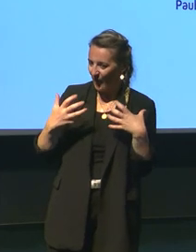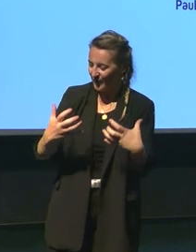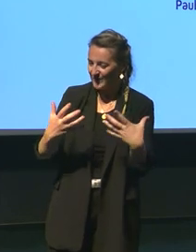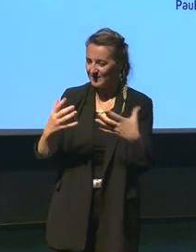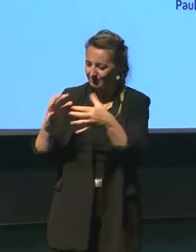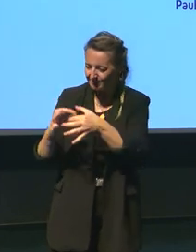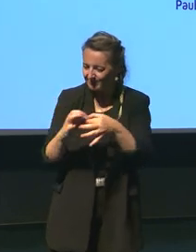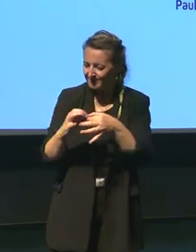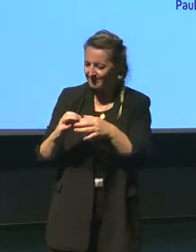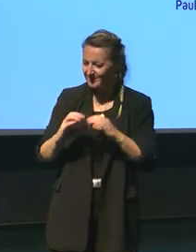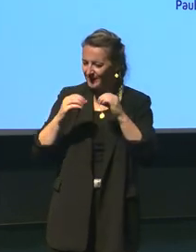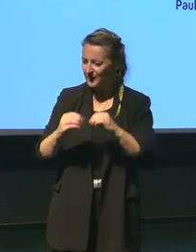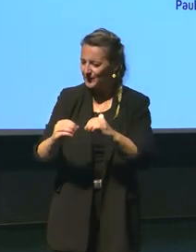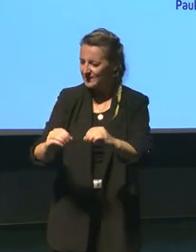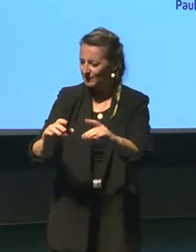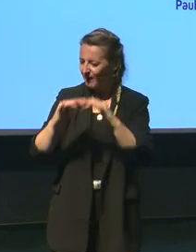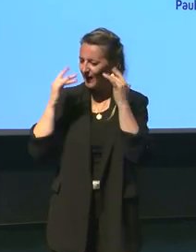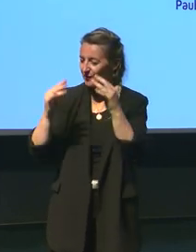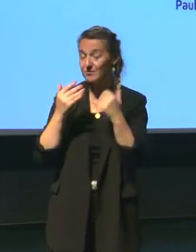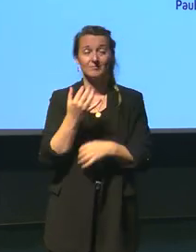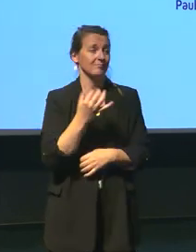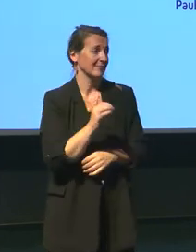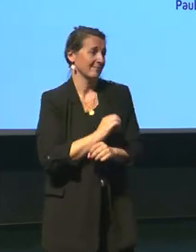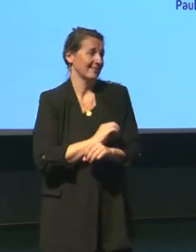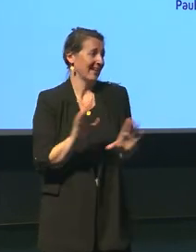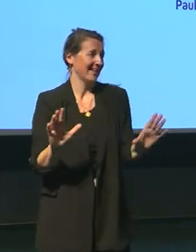l'océan je veux tout le dire oui